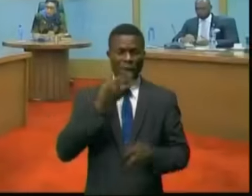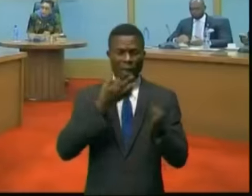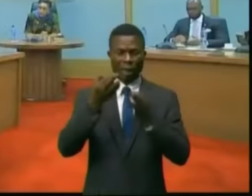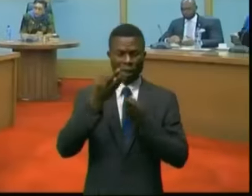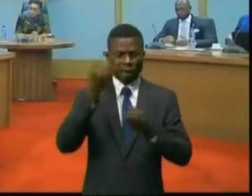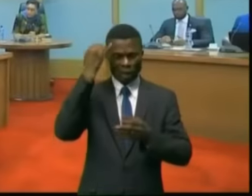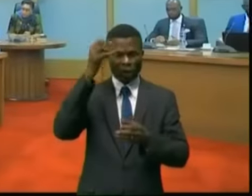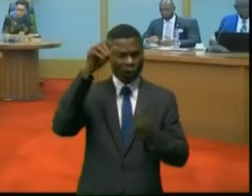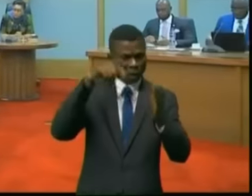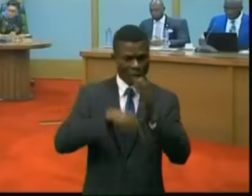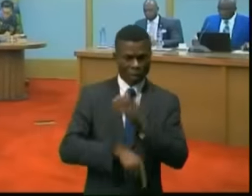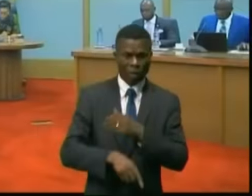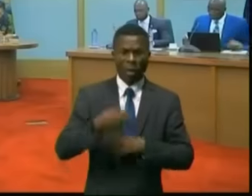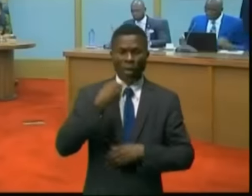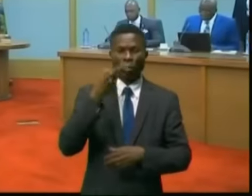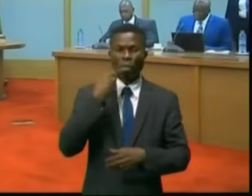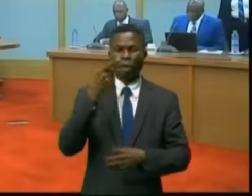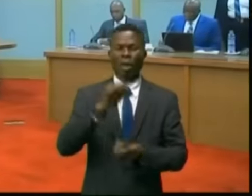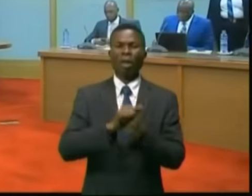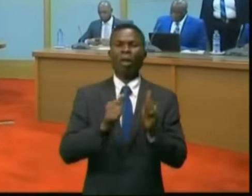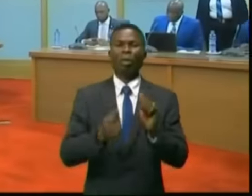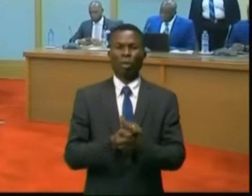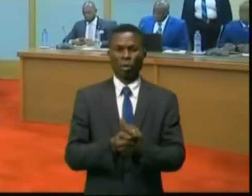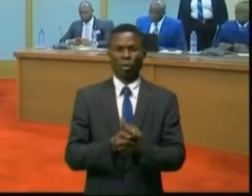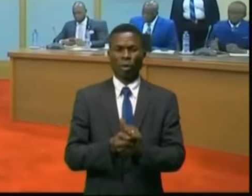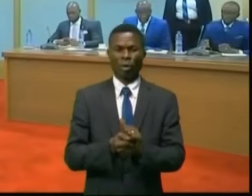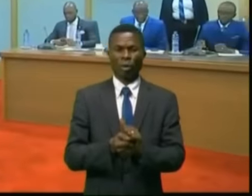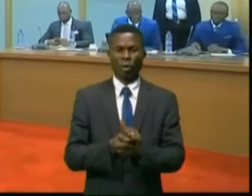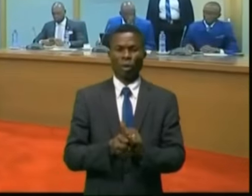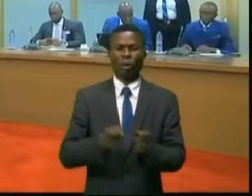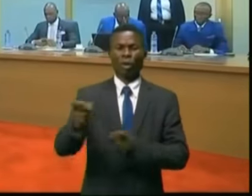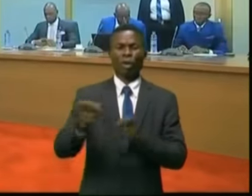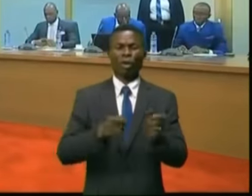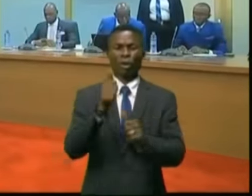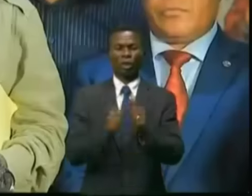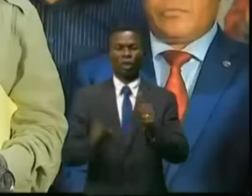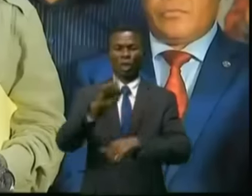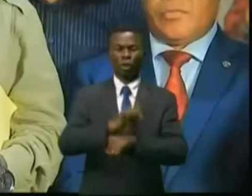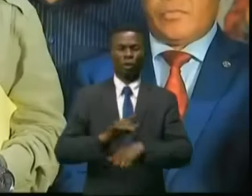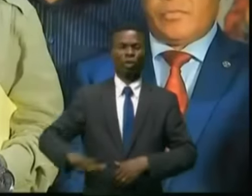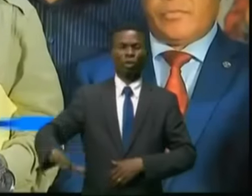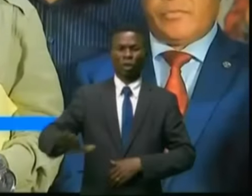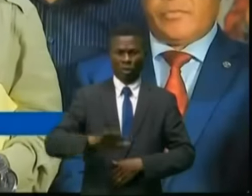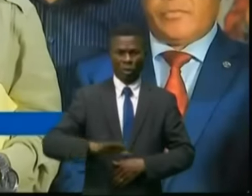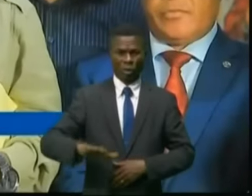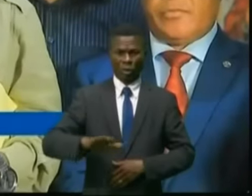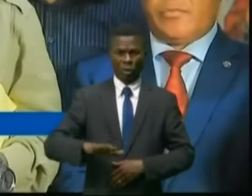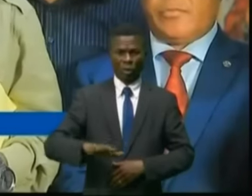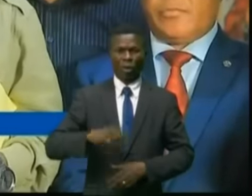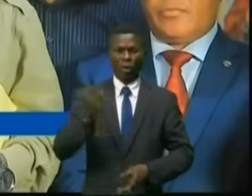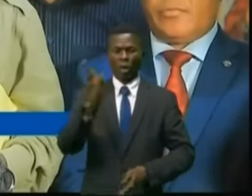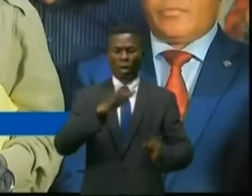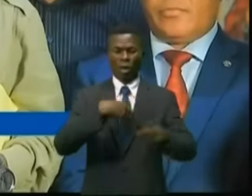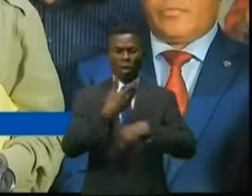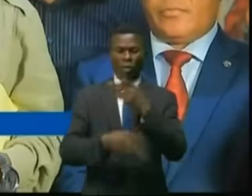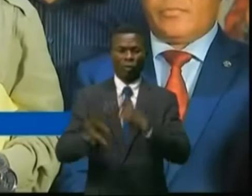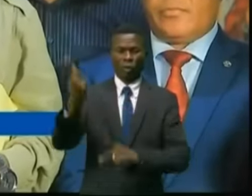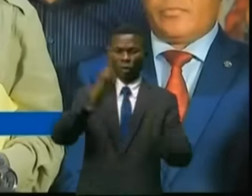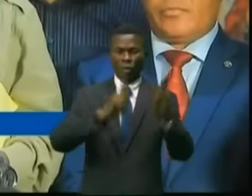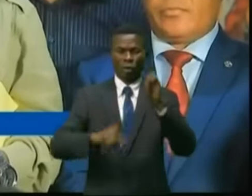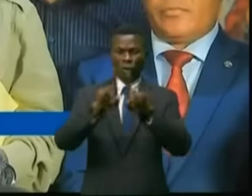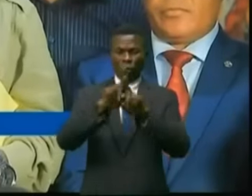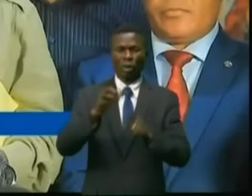profondes. Nous avons épinglé le problème de gestion au quotidien de la République, la fonction publique notamment, la